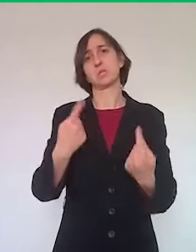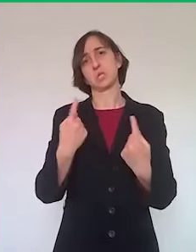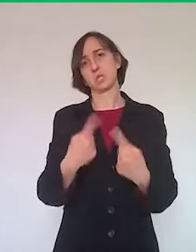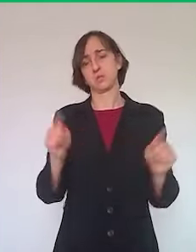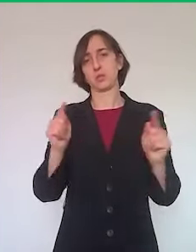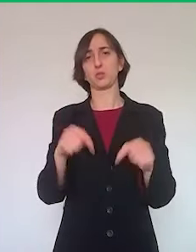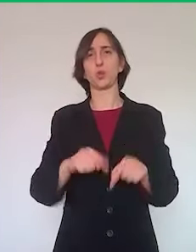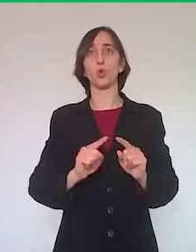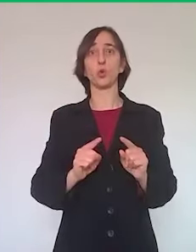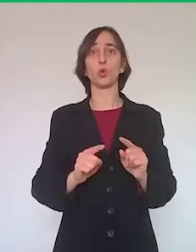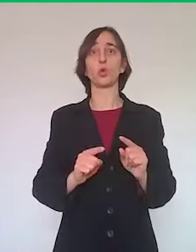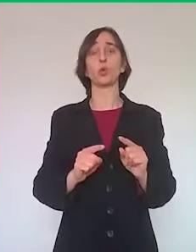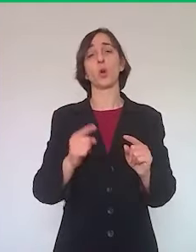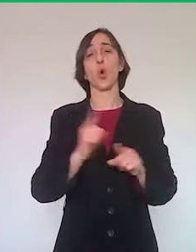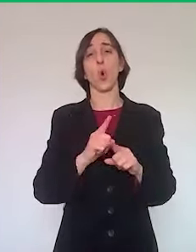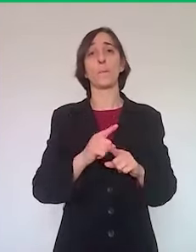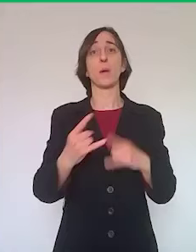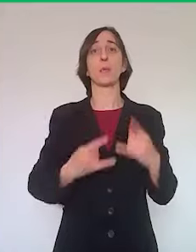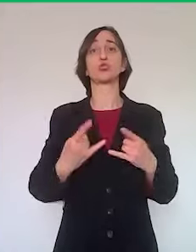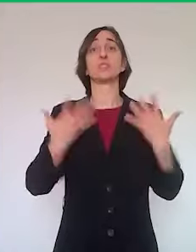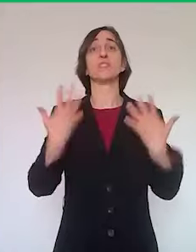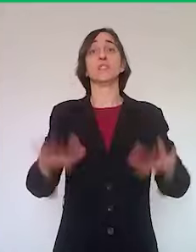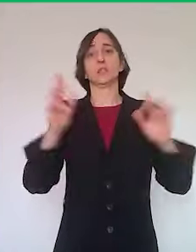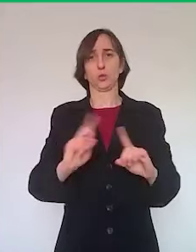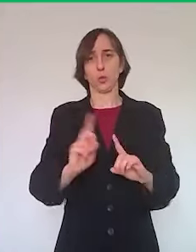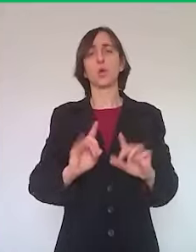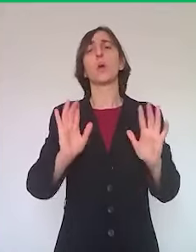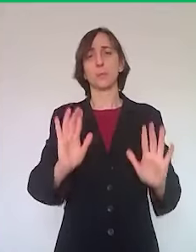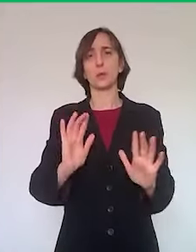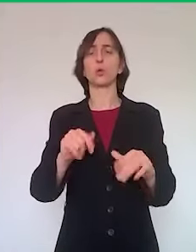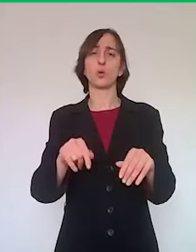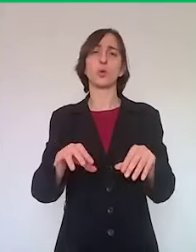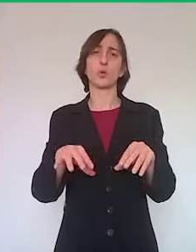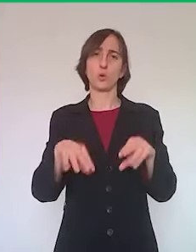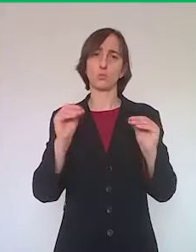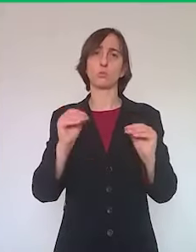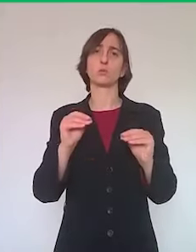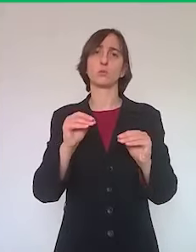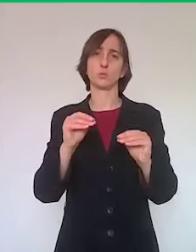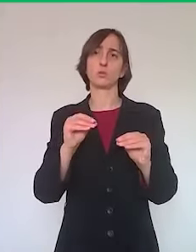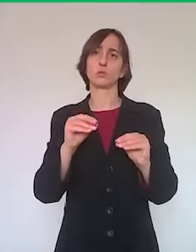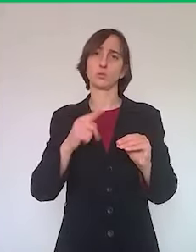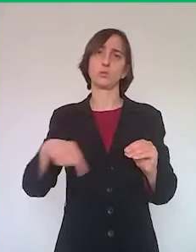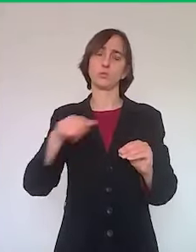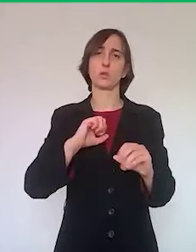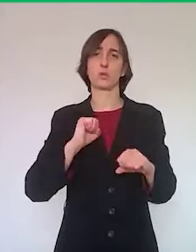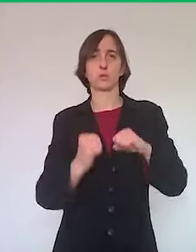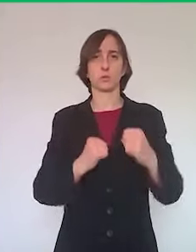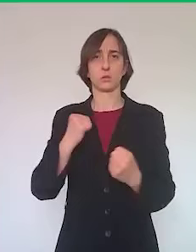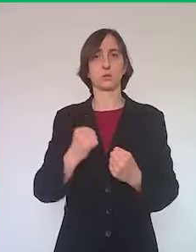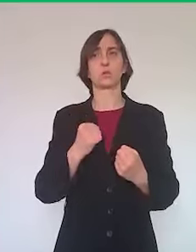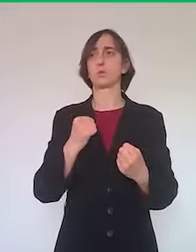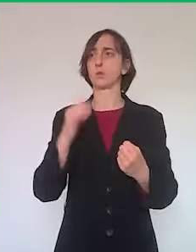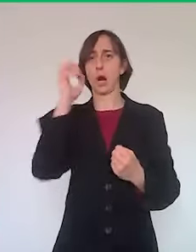'emergenza, ma ci stiamo abituando tutti a tenere un comportamento individuale e collettivo molto diverso, a stare più distanti gli uni dagli